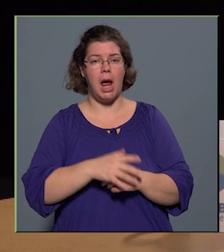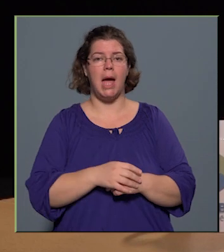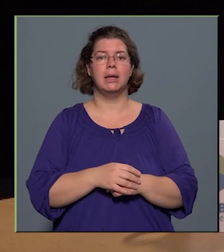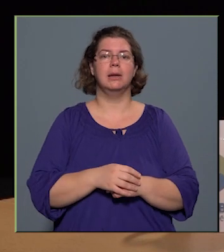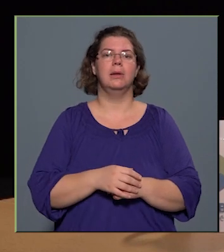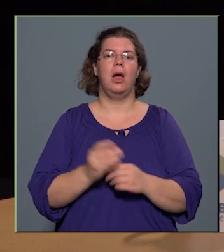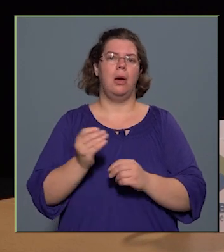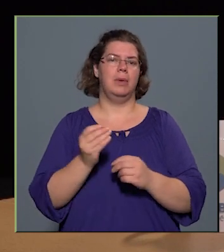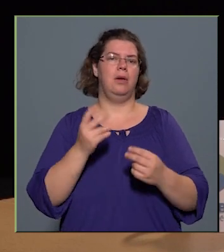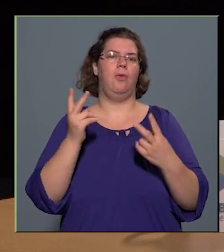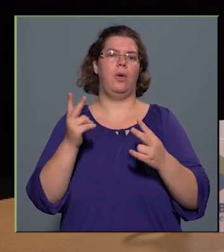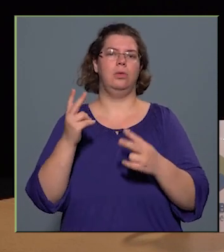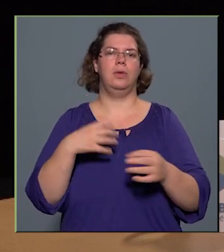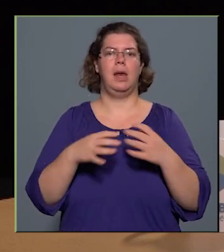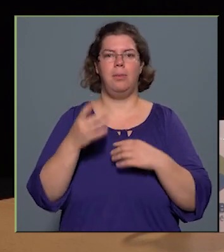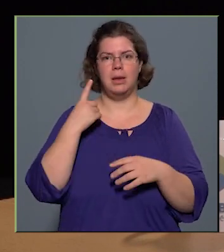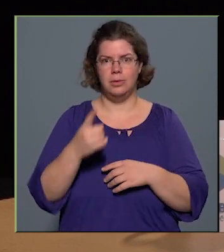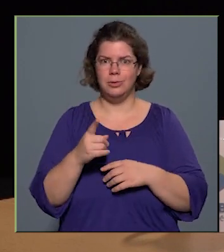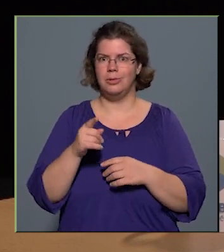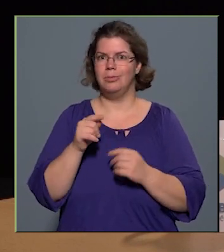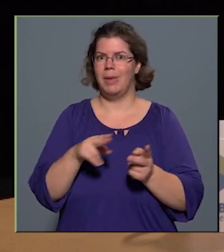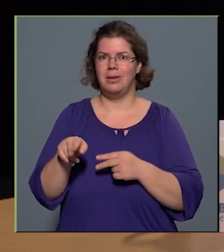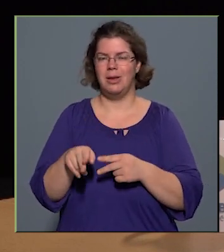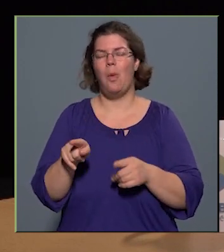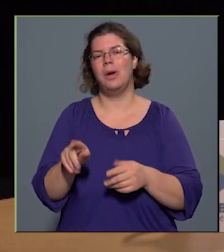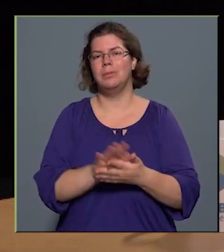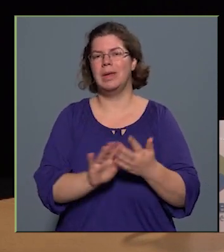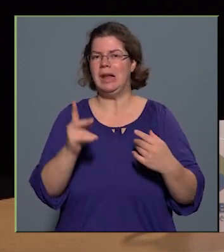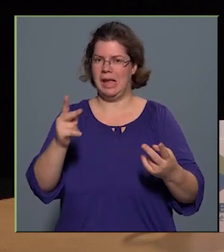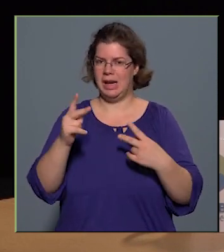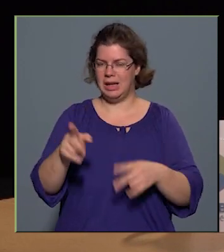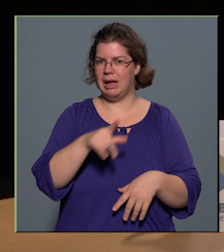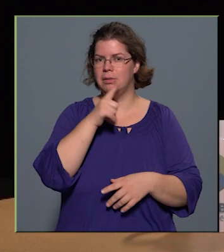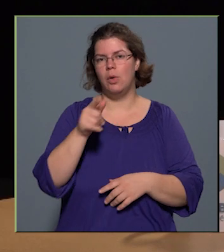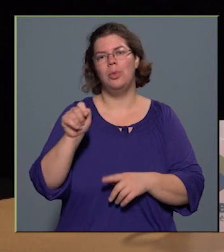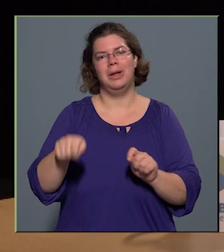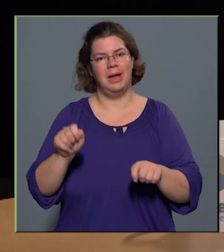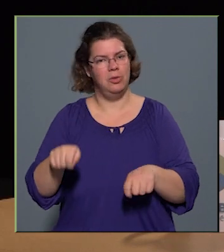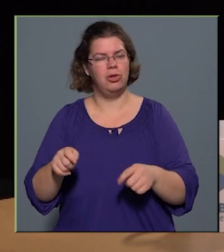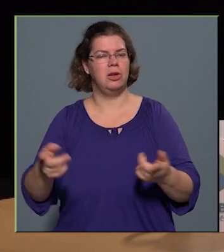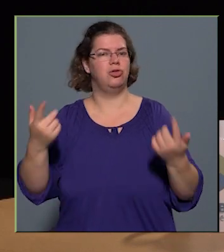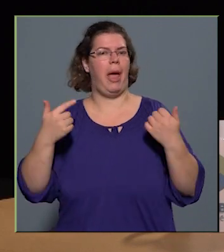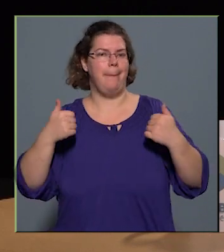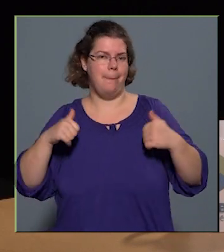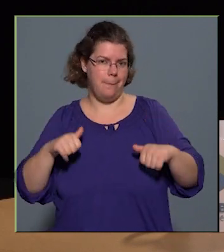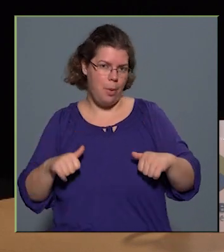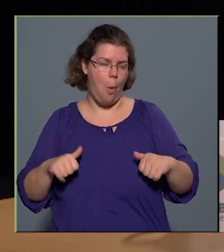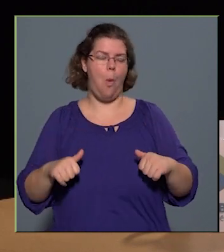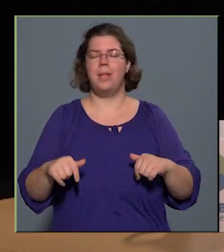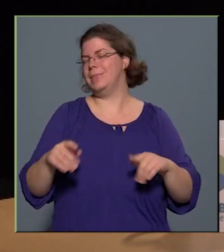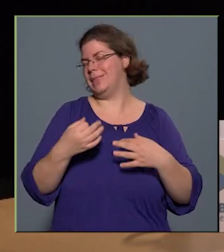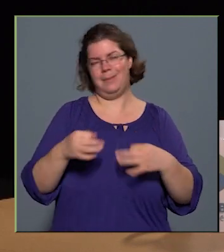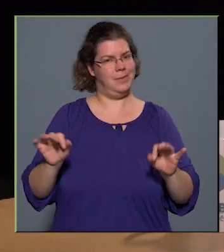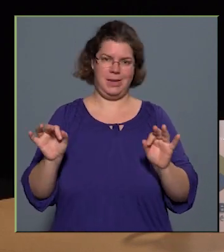van milyen fontos szerepet tudunk meghozni, ott betölteni, ott milyen értékeket fogunk képviselni, és ebből nem